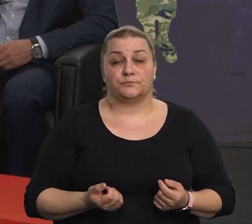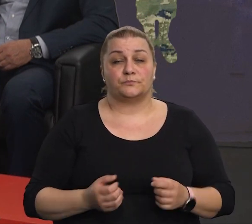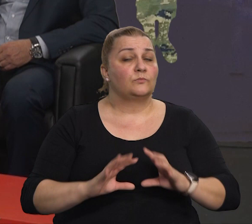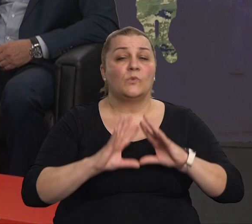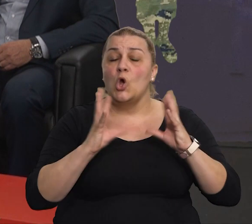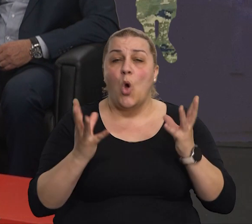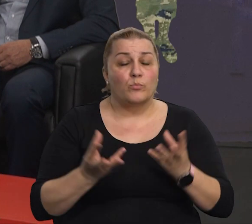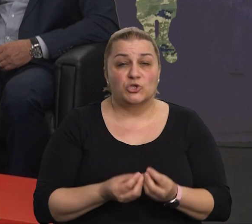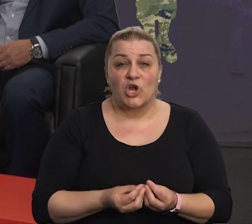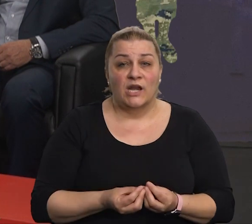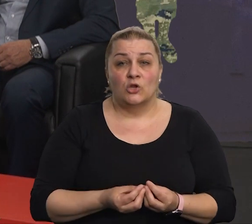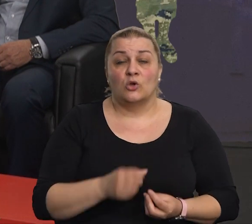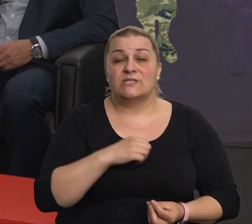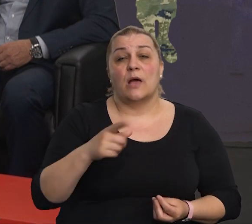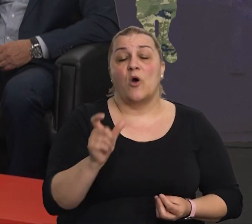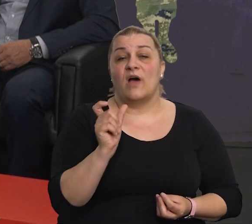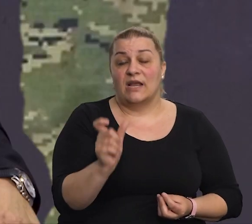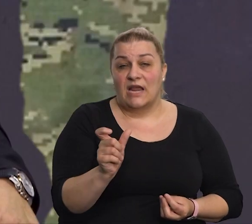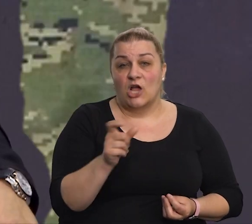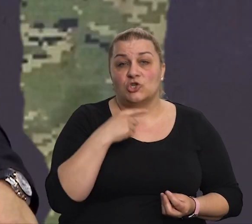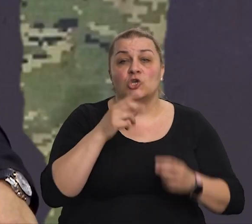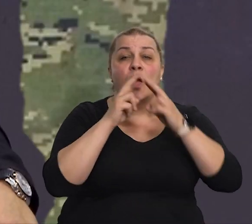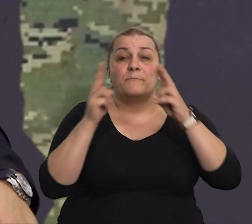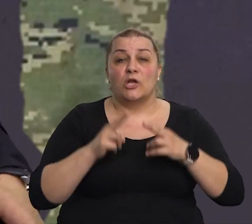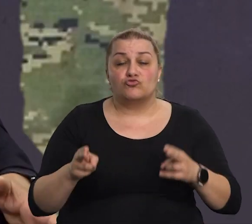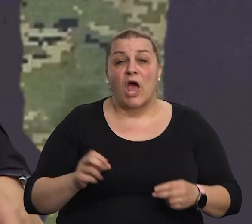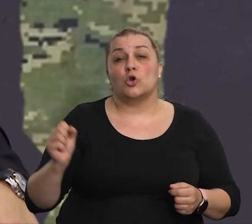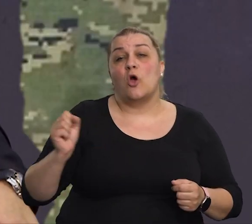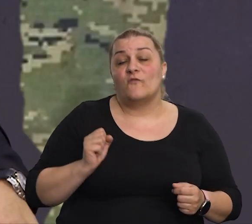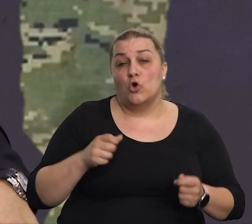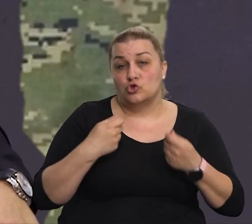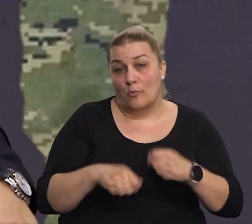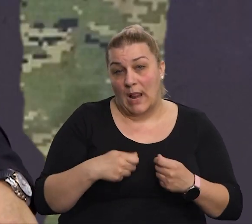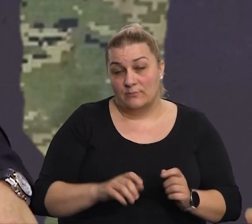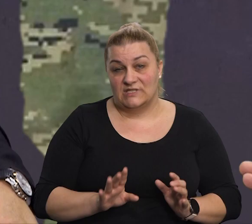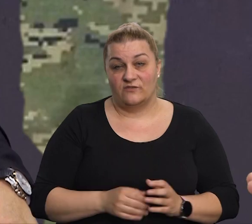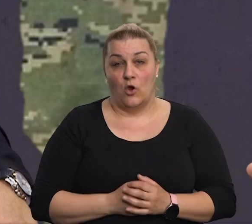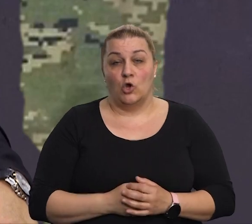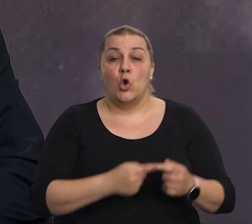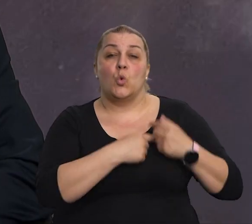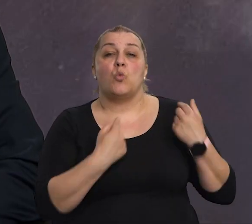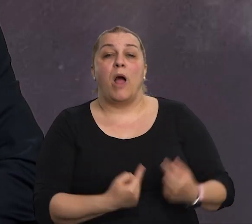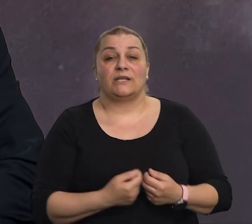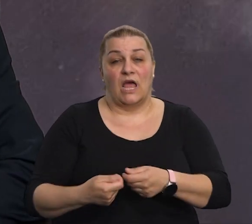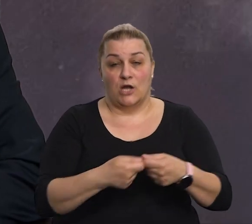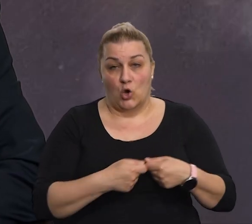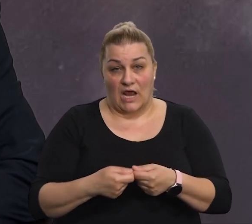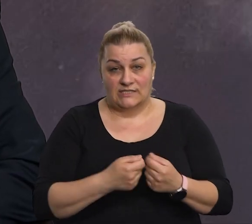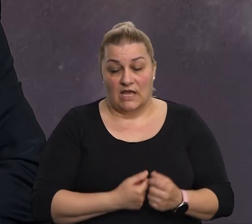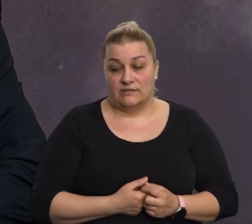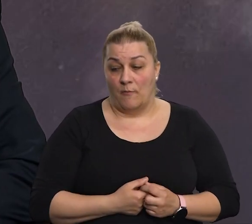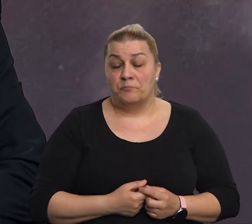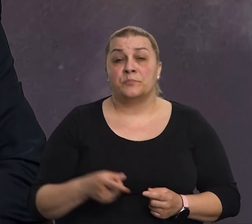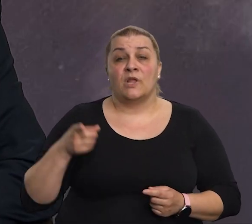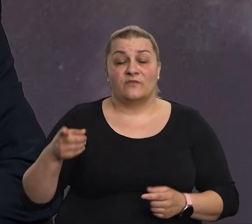uopćenstvo, to Samarić, kada je međunarodno vojno plenstvo, su dovoljno govorio, tam, tam. Humanitarno, danas